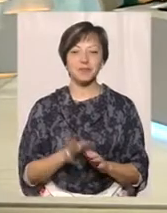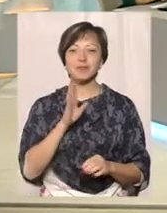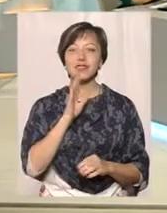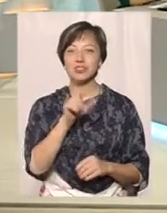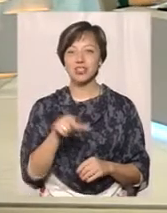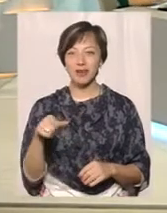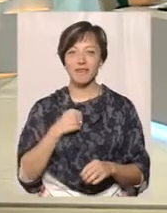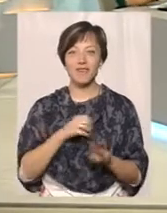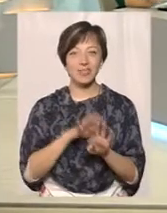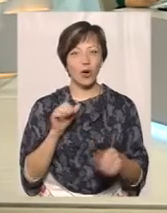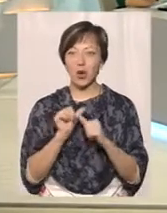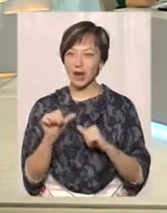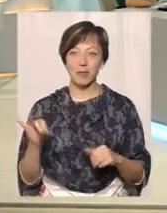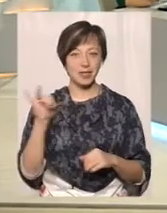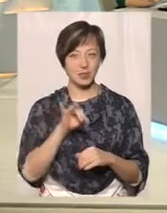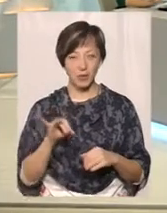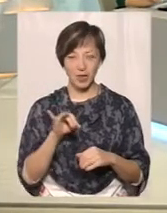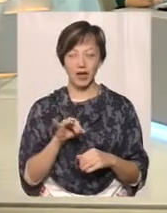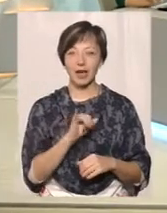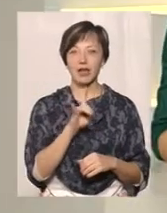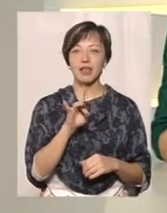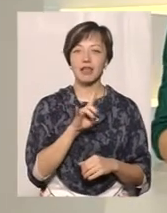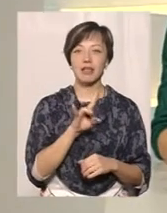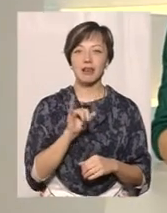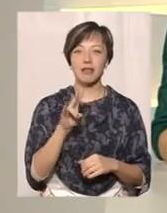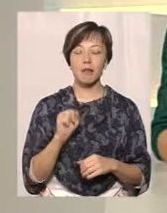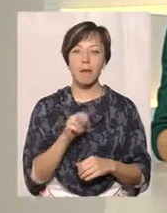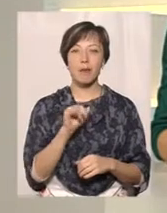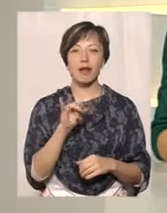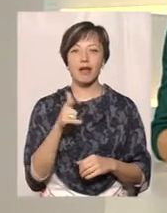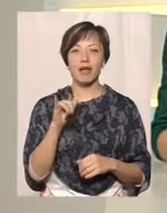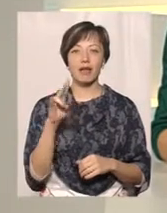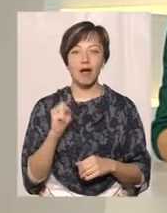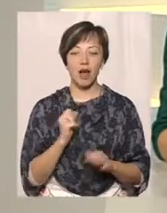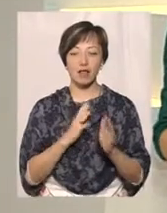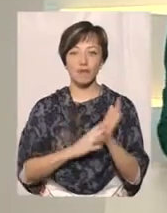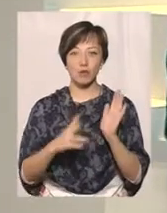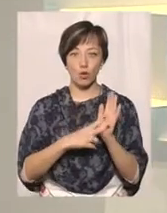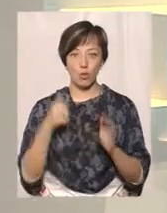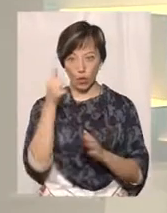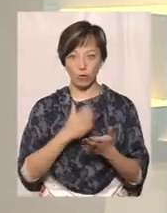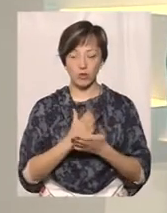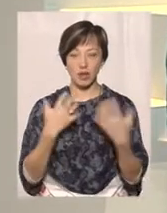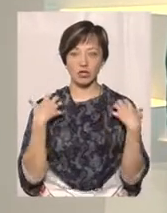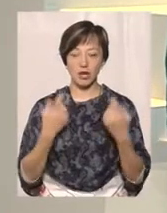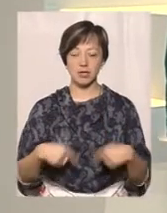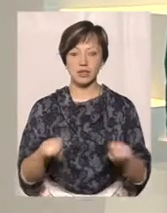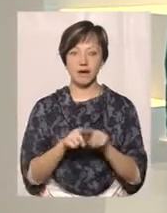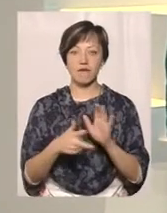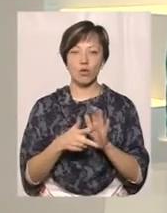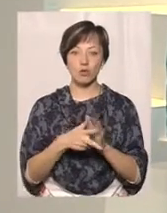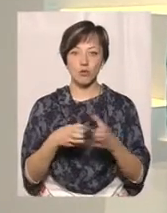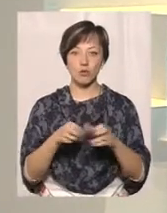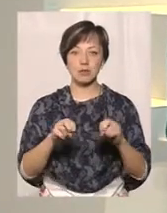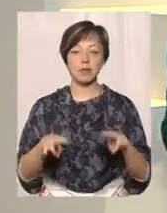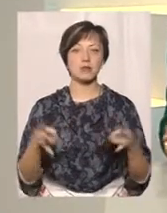війську – це взагалі окрема історія. От Ірина Паригіна служить з 97-го року. Зараз вона начальник секції у 8-му полку